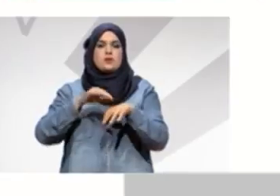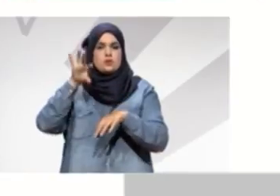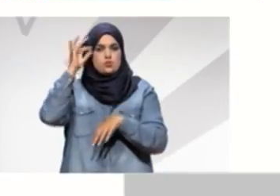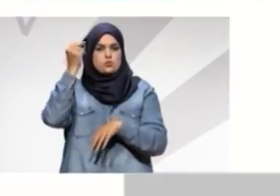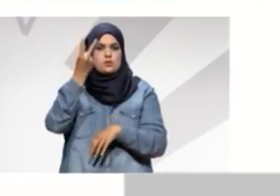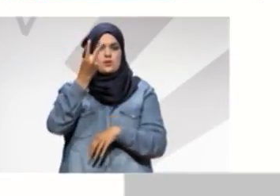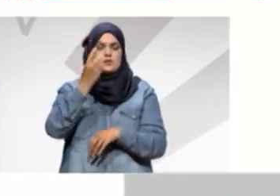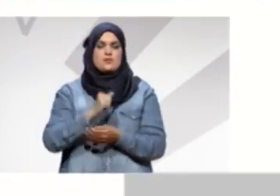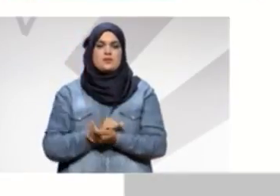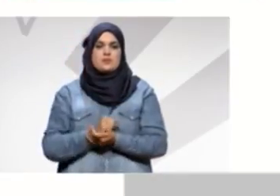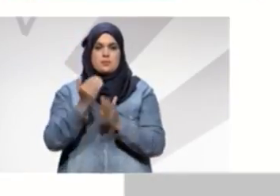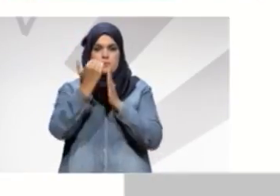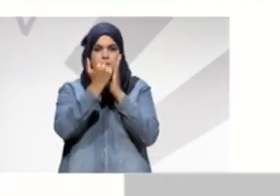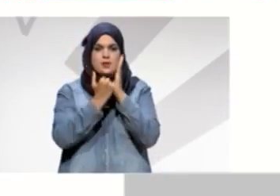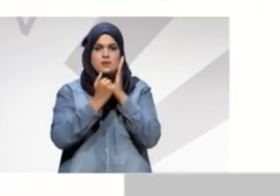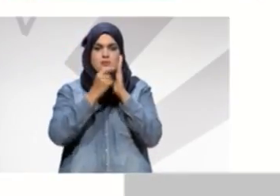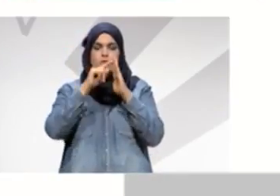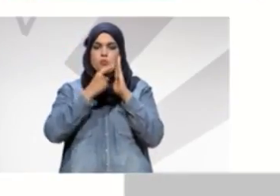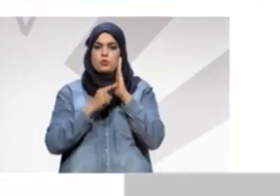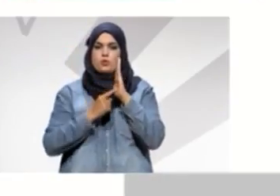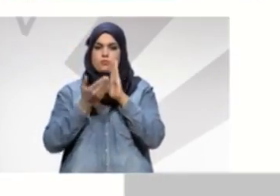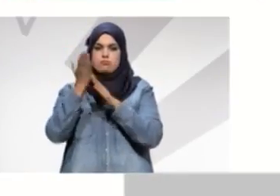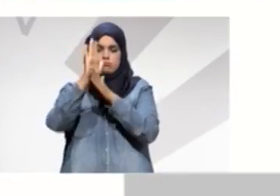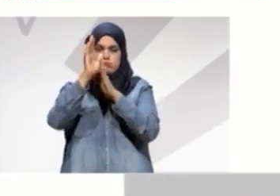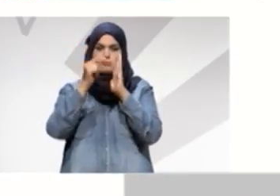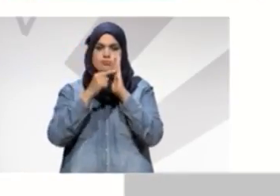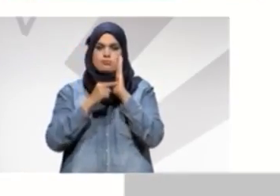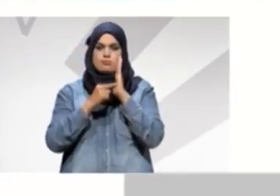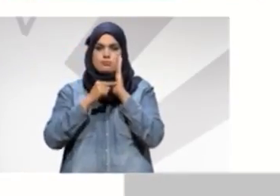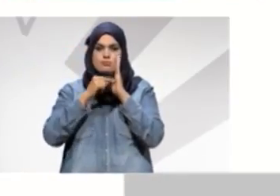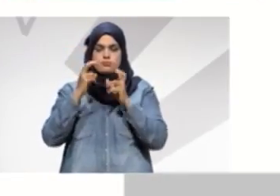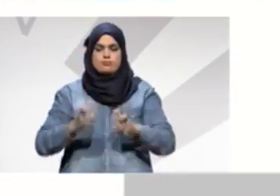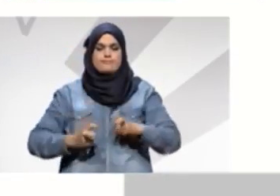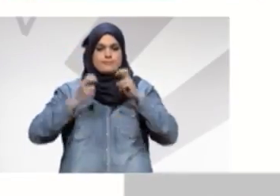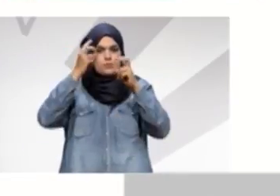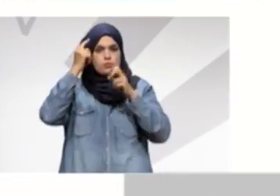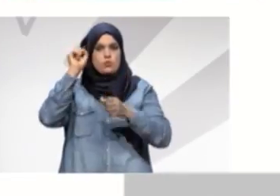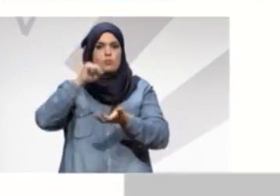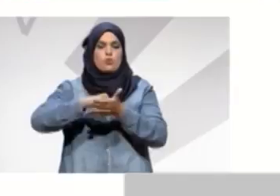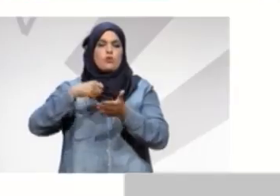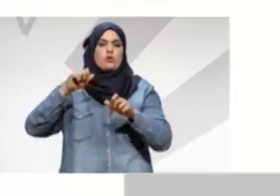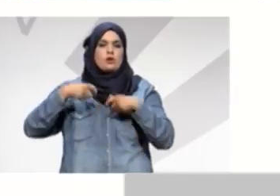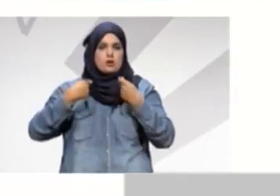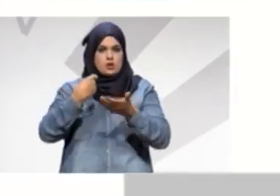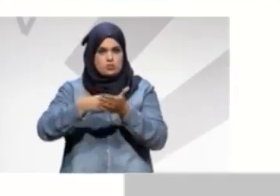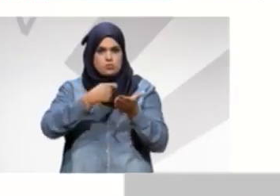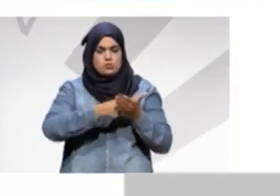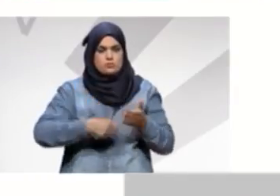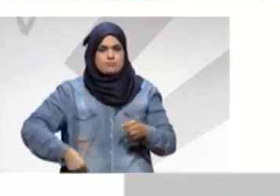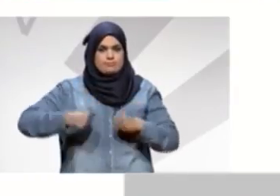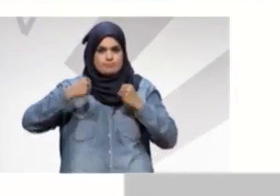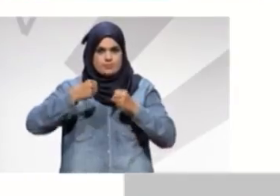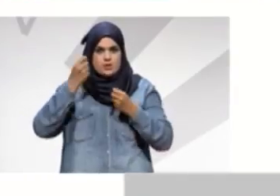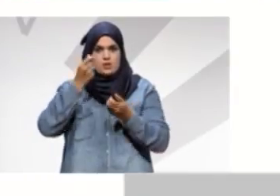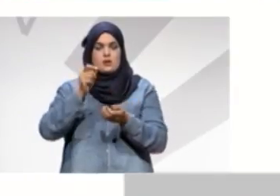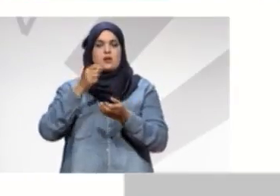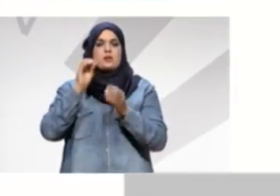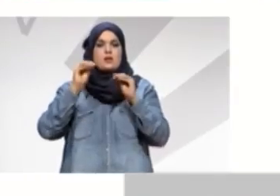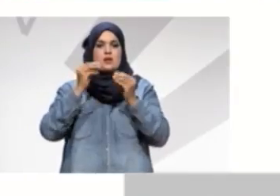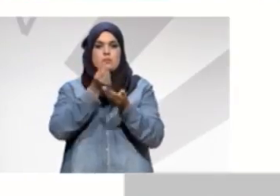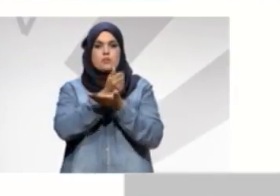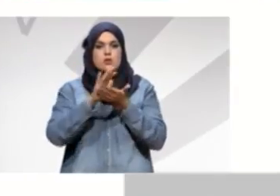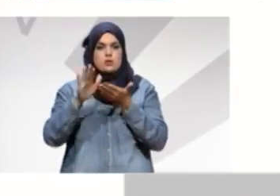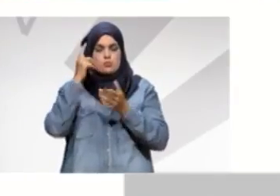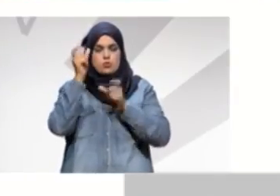برنامجنا يضم النقاط التالية تحسين القدرة الشرعية التعليم المجاني لكل مواطن الصحة